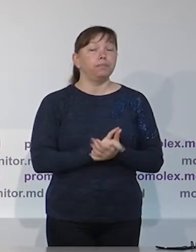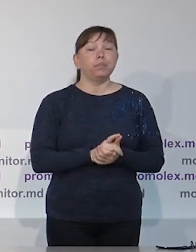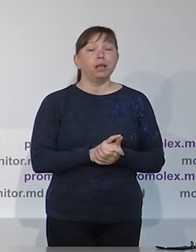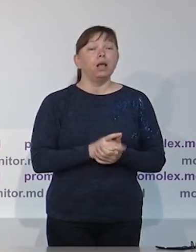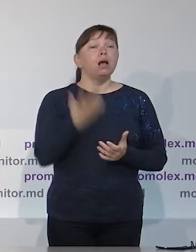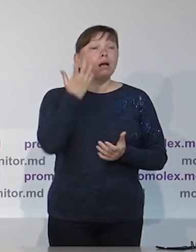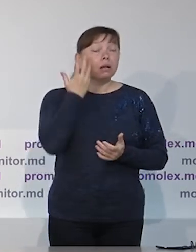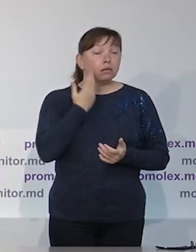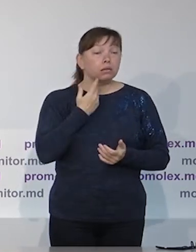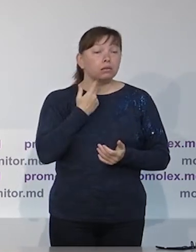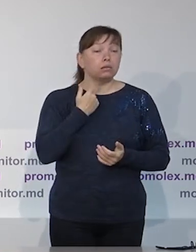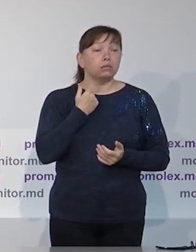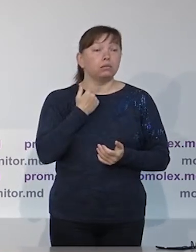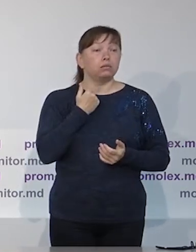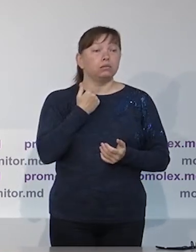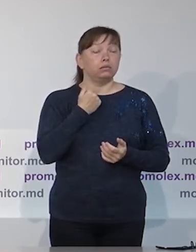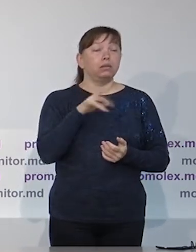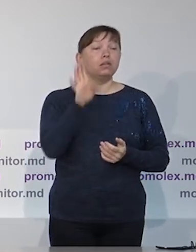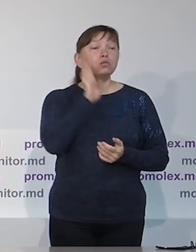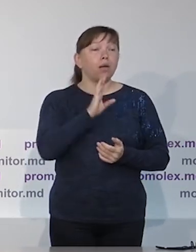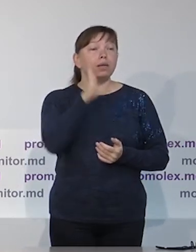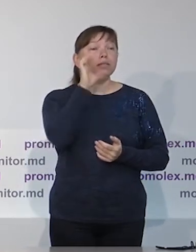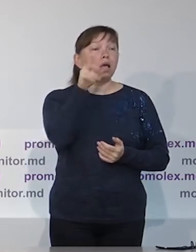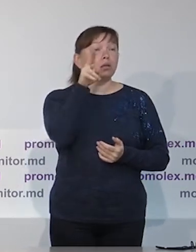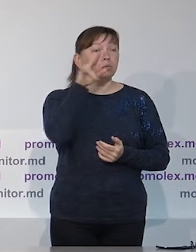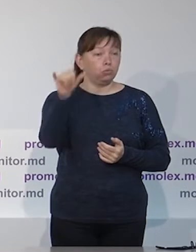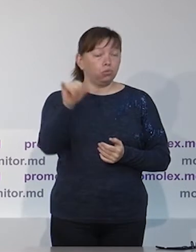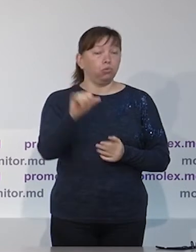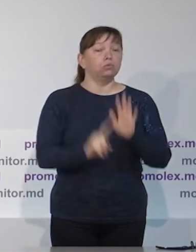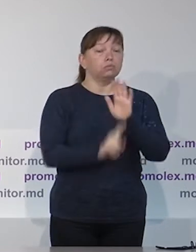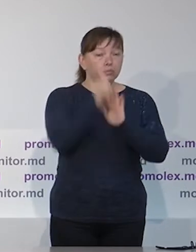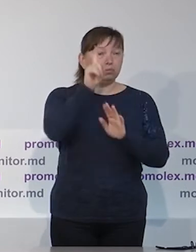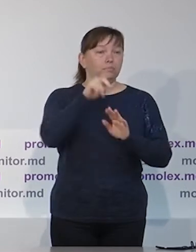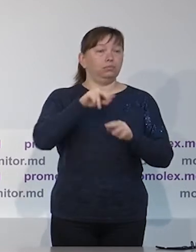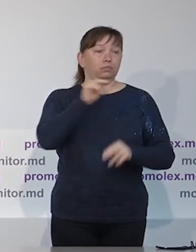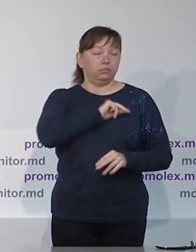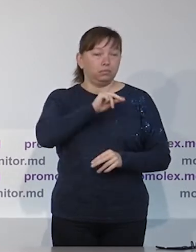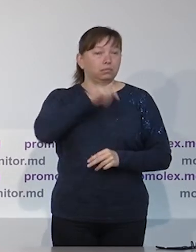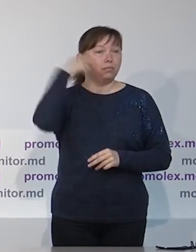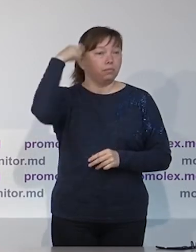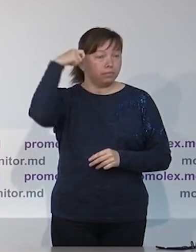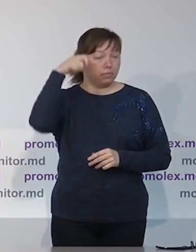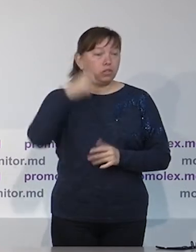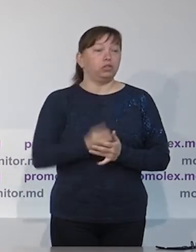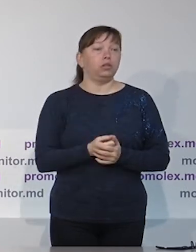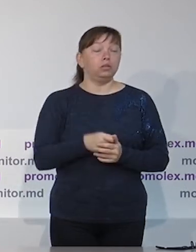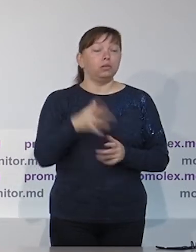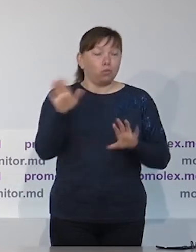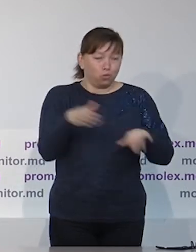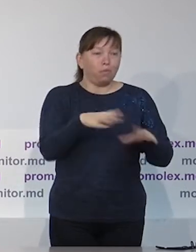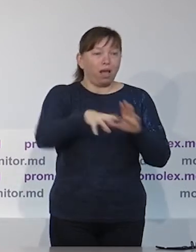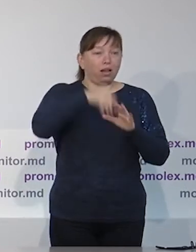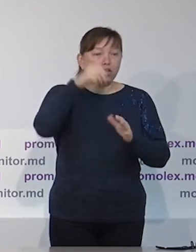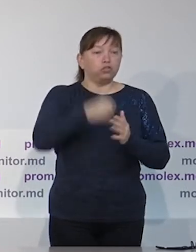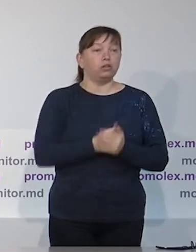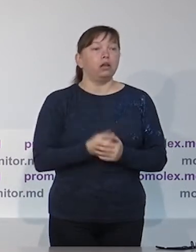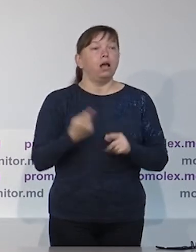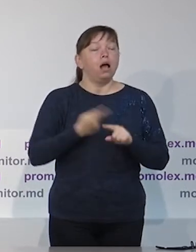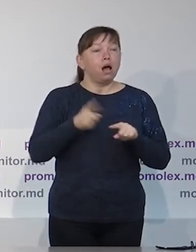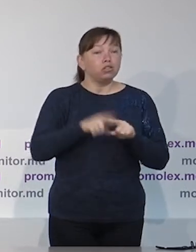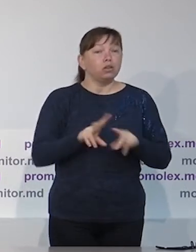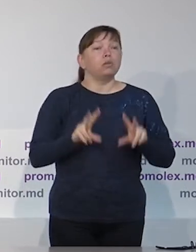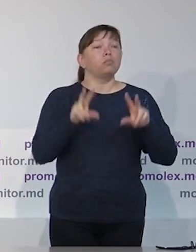хорошо помним, что в повестке обоих конкурентов конкурировало